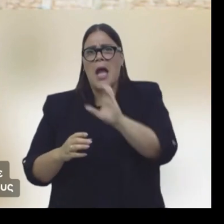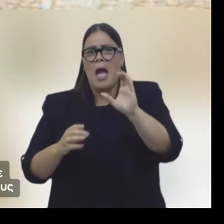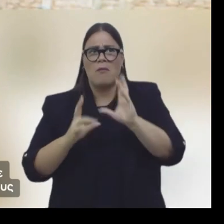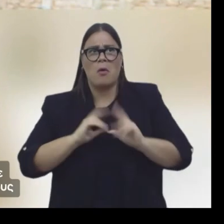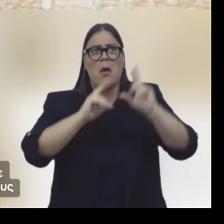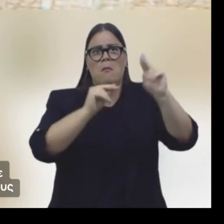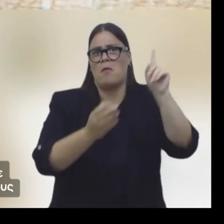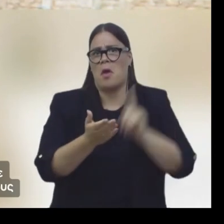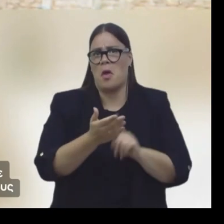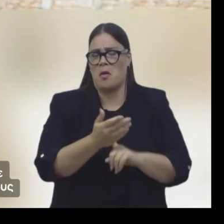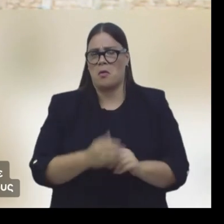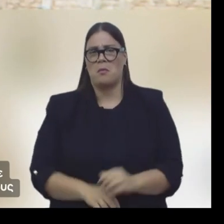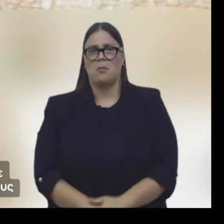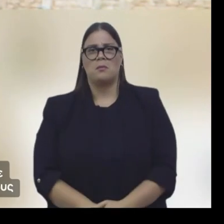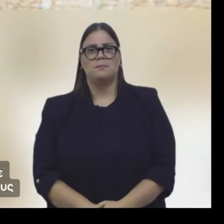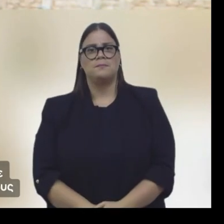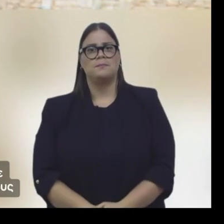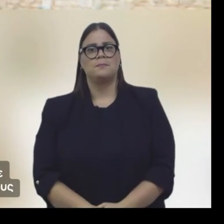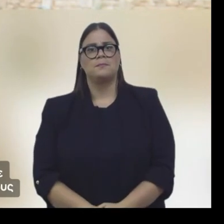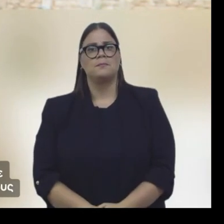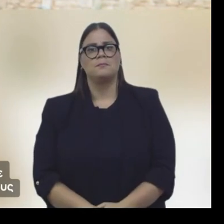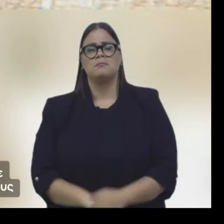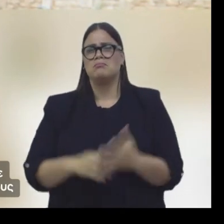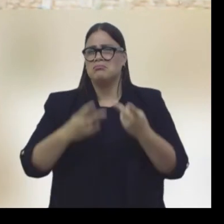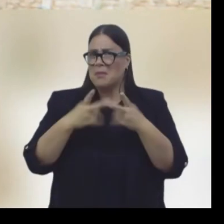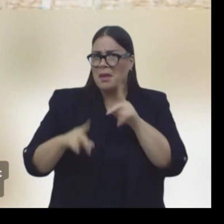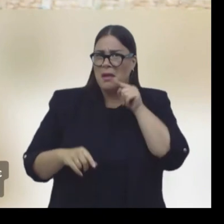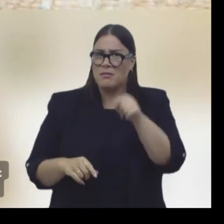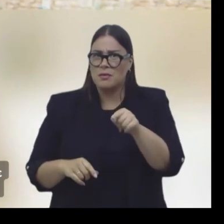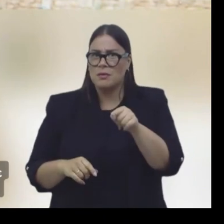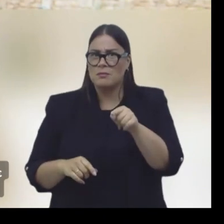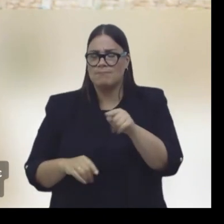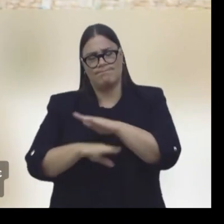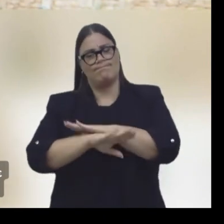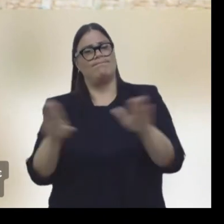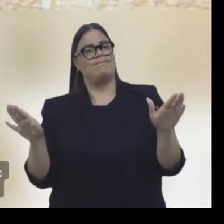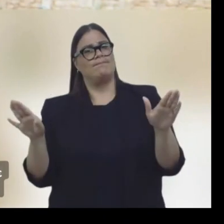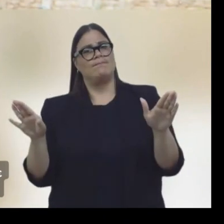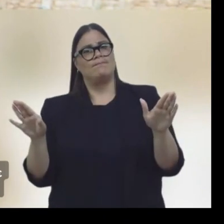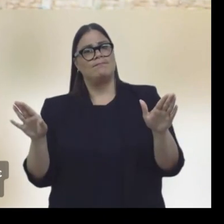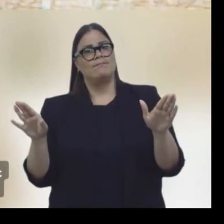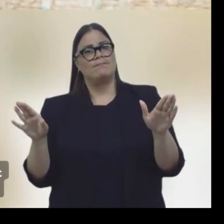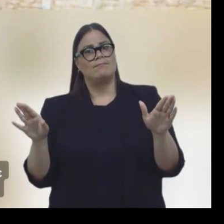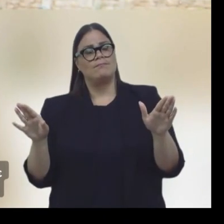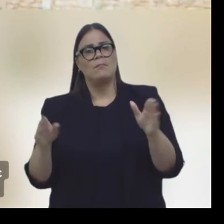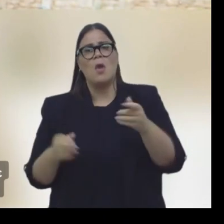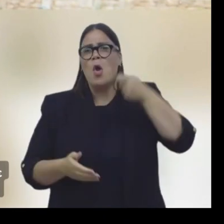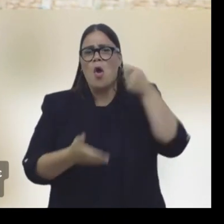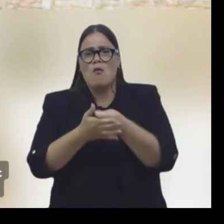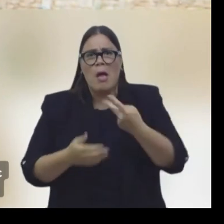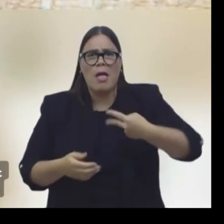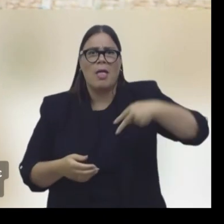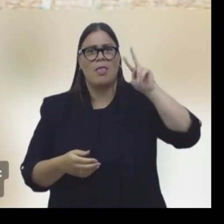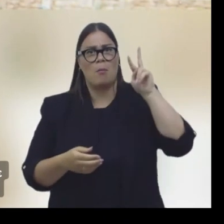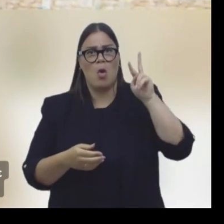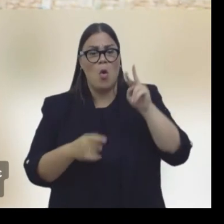και αντίθετα με οποιαδήποτε άλλη νομοθεσία ευρωπαϊκού κράτους. Πώς επιτρέπεται αυτό? Φτάνει, ως εδώ, έχουμε